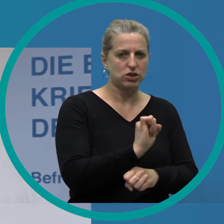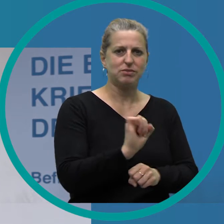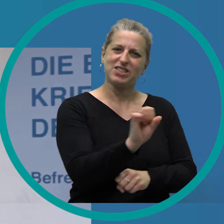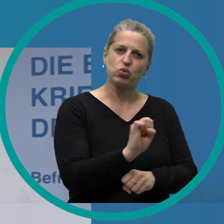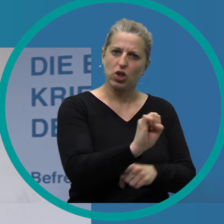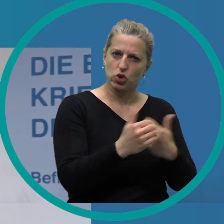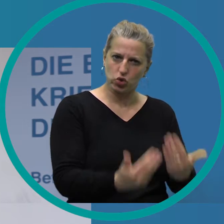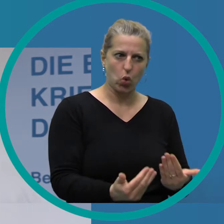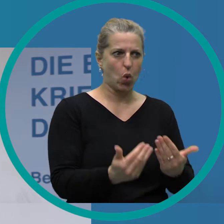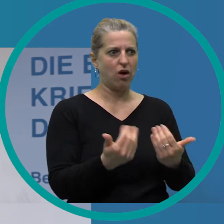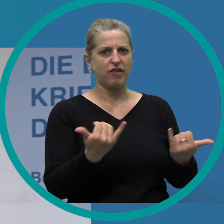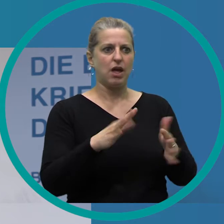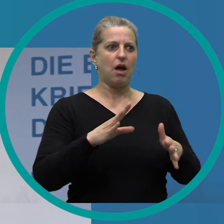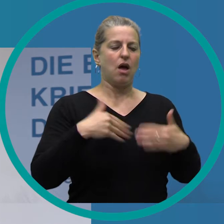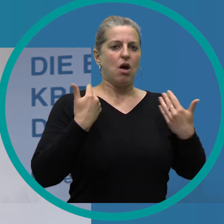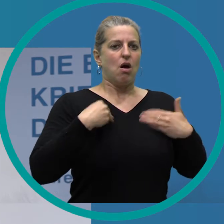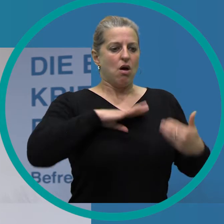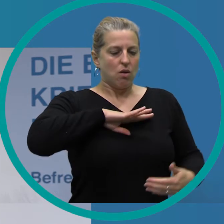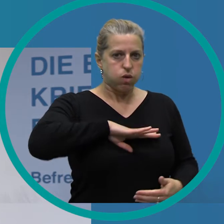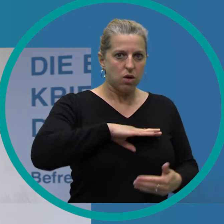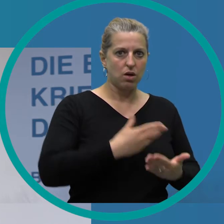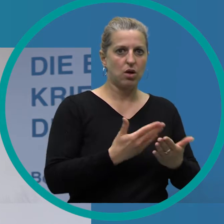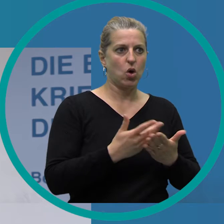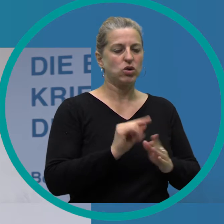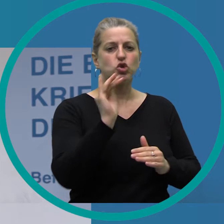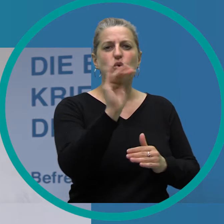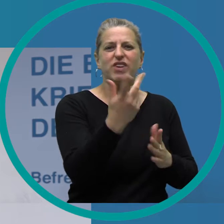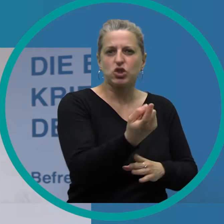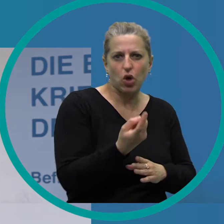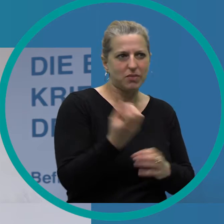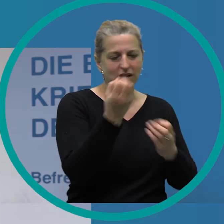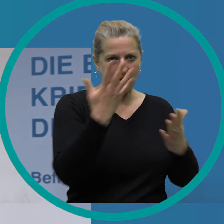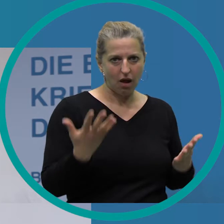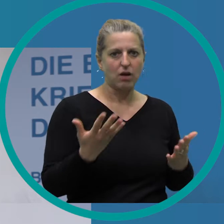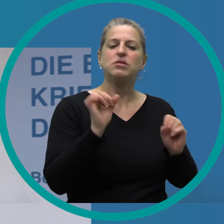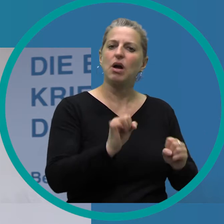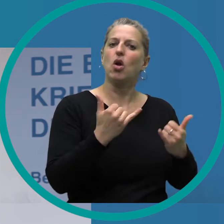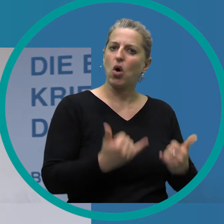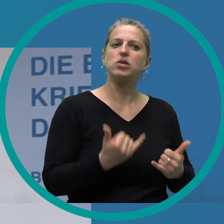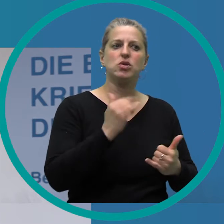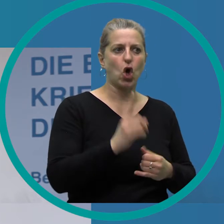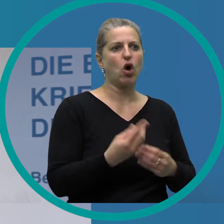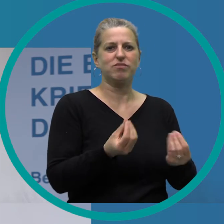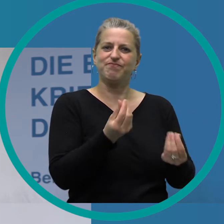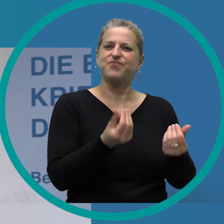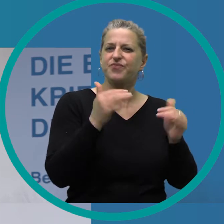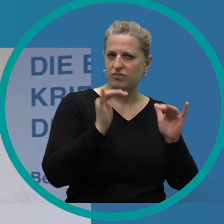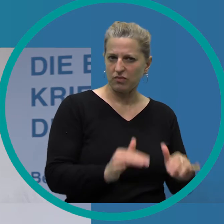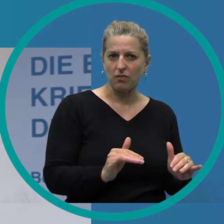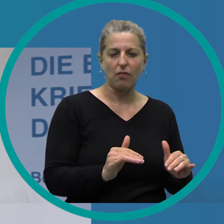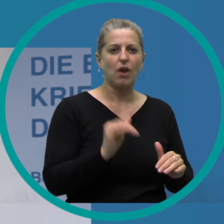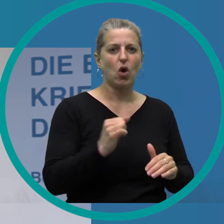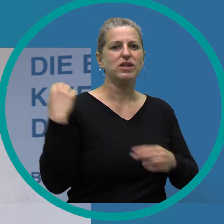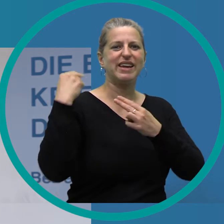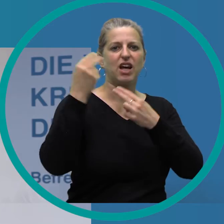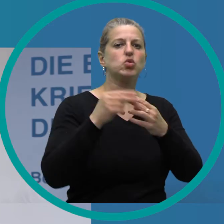etwas mit dieser Situation, mit dieser kollektiven Erleichterung und der Ungewissheit vielleicht, was passiert denn jetzt überhaupt, damit kann man heute durchaus etwas anfangen. Und das kann